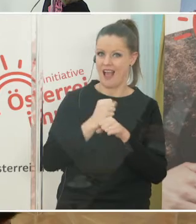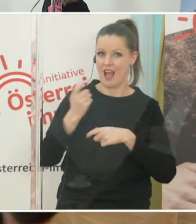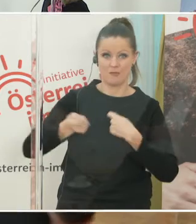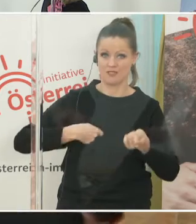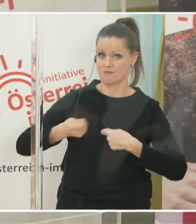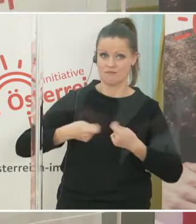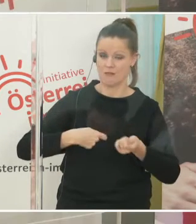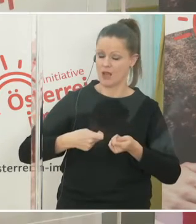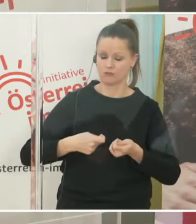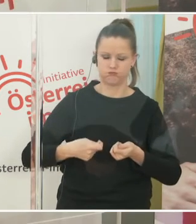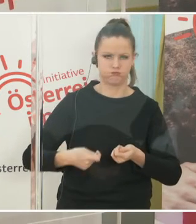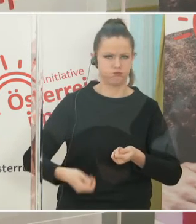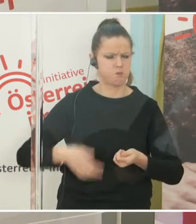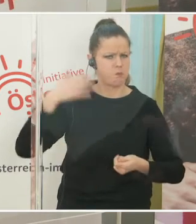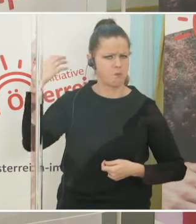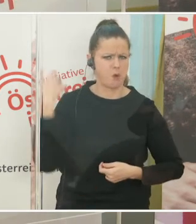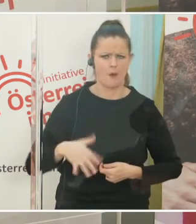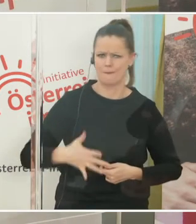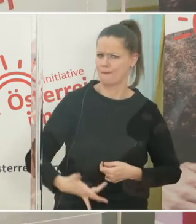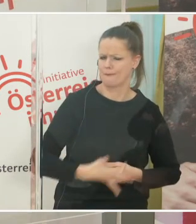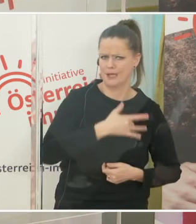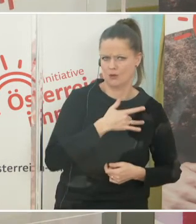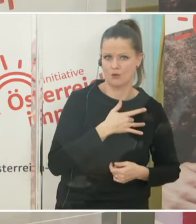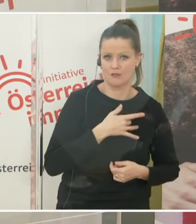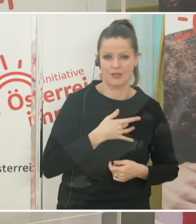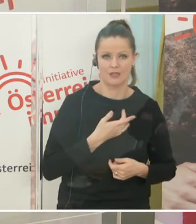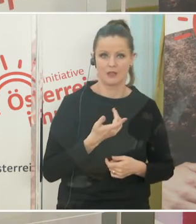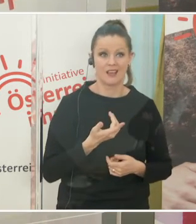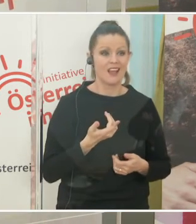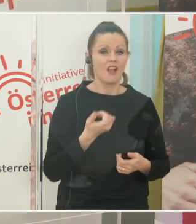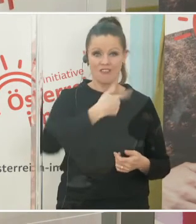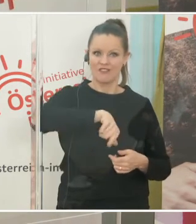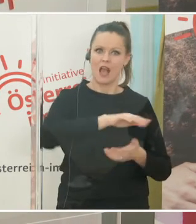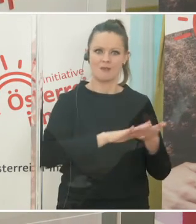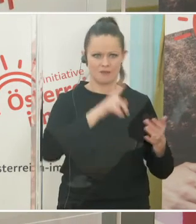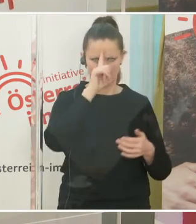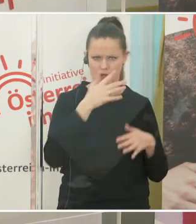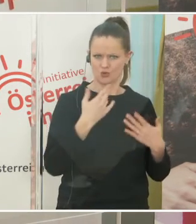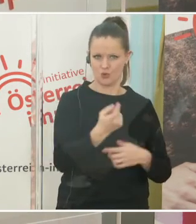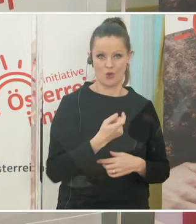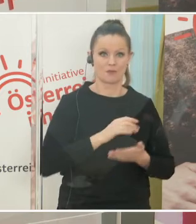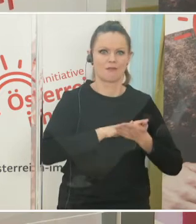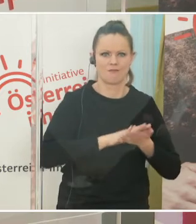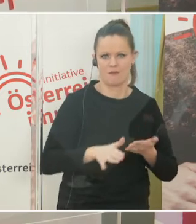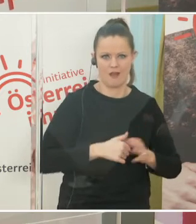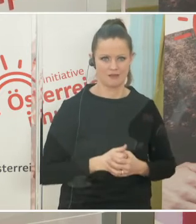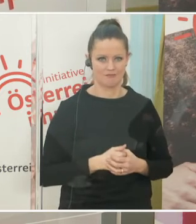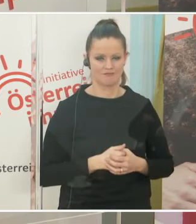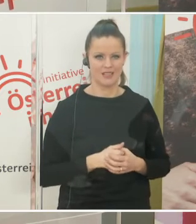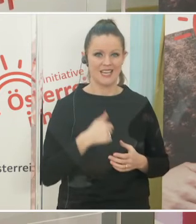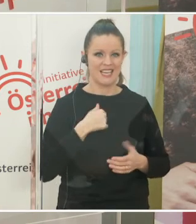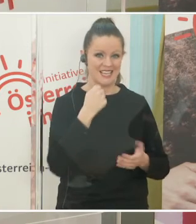mit einer Wucht getroffen, die für die wenigsten von uns zu Beginn vorstellbar war. Ich vertrete als